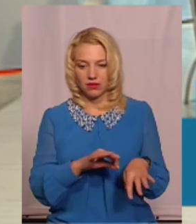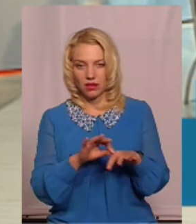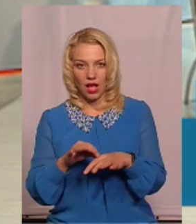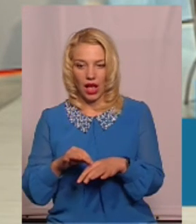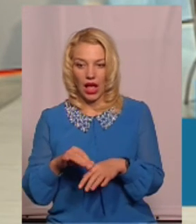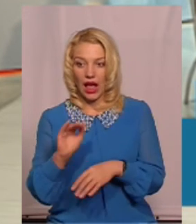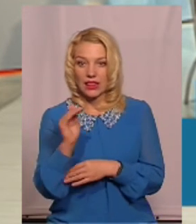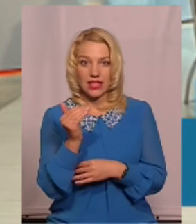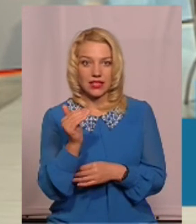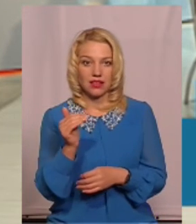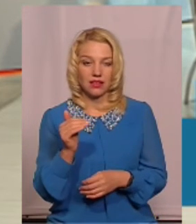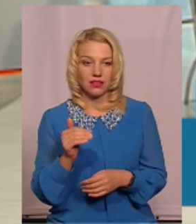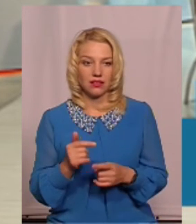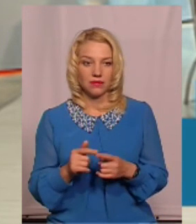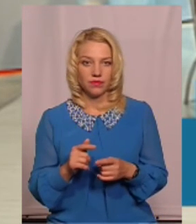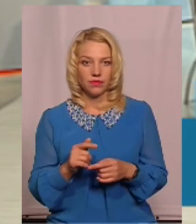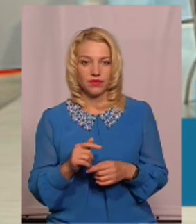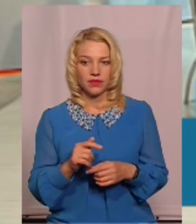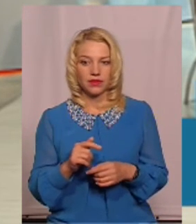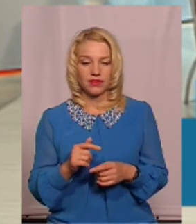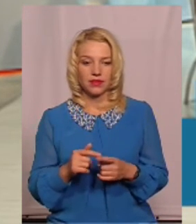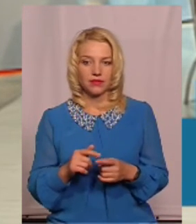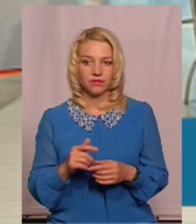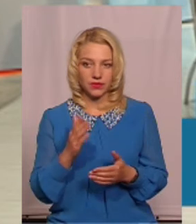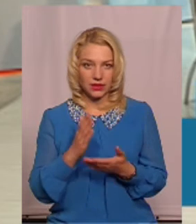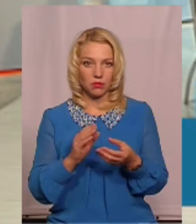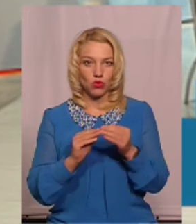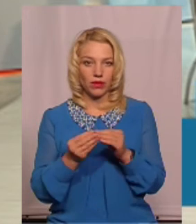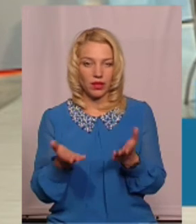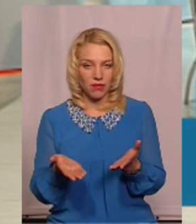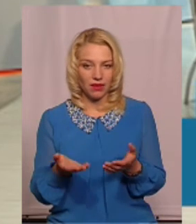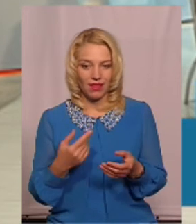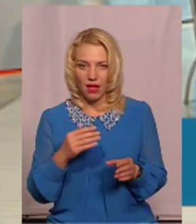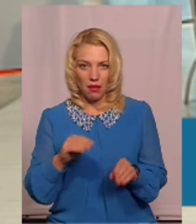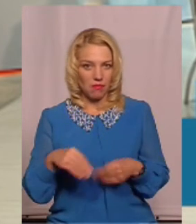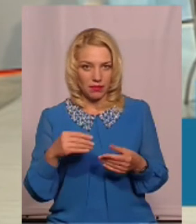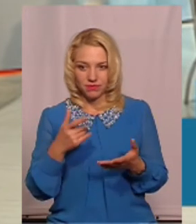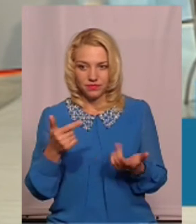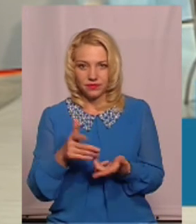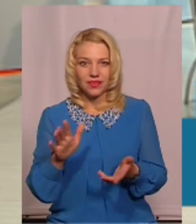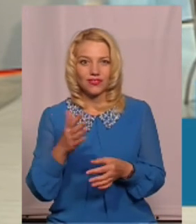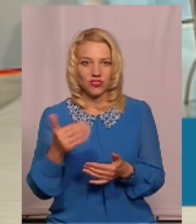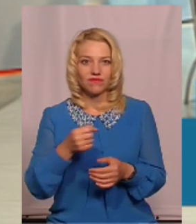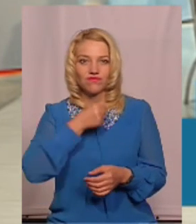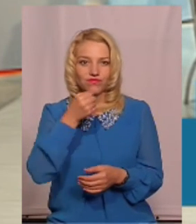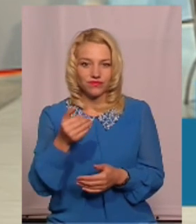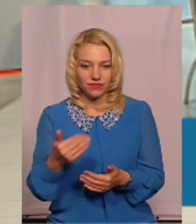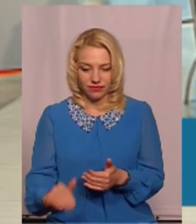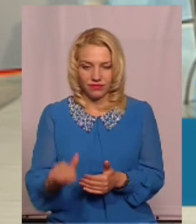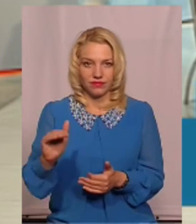немаленька, але є проблема. Але є проблема. Так.